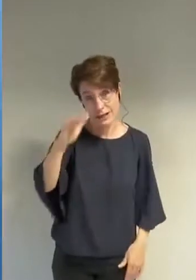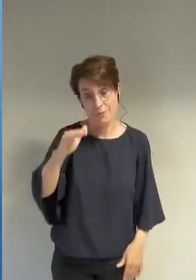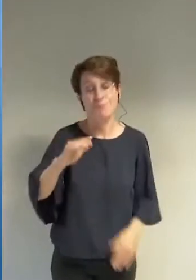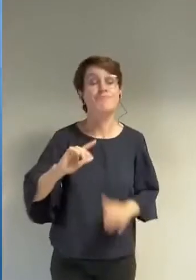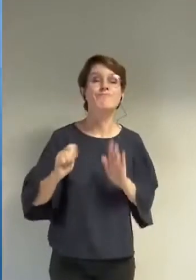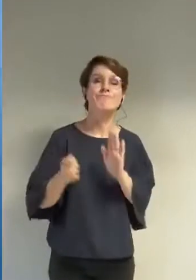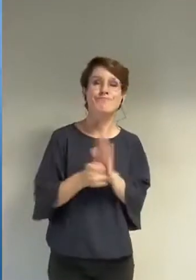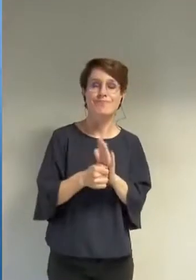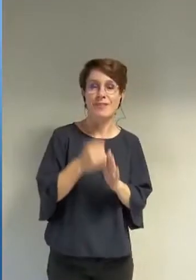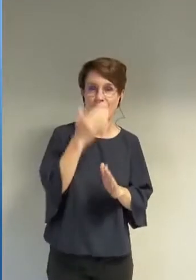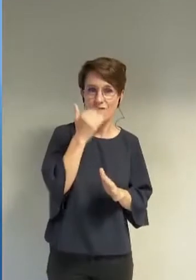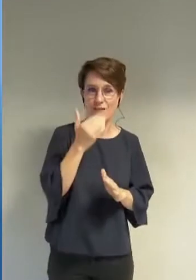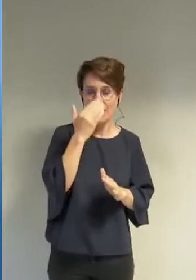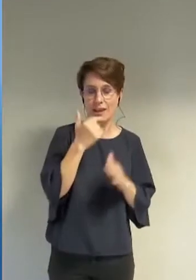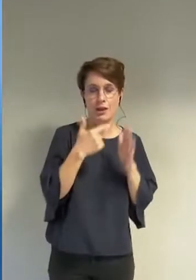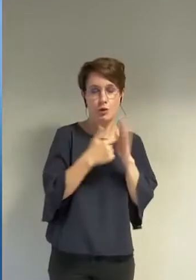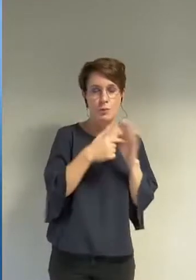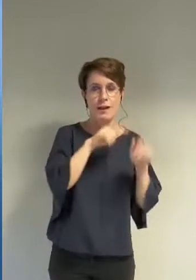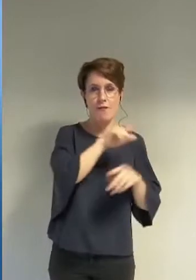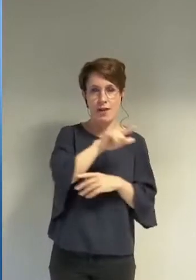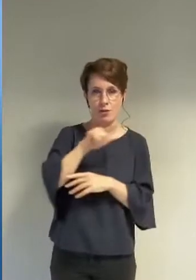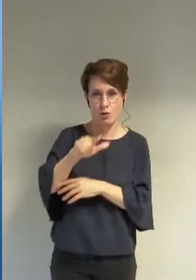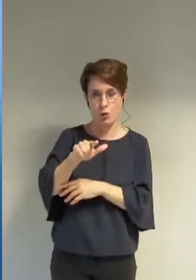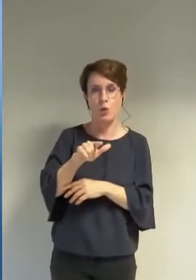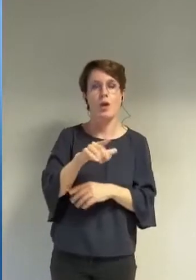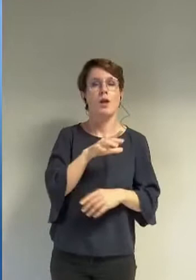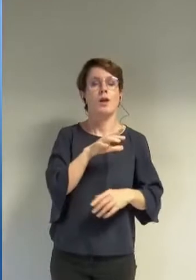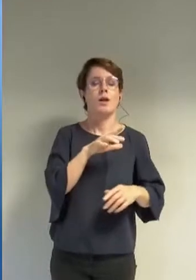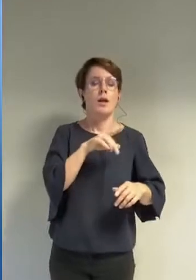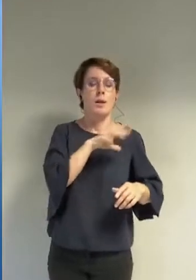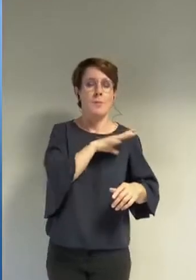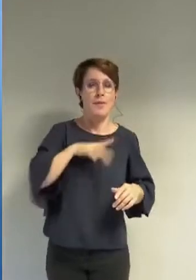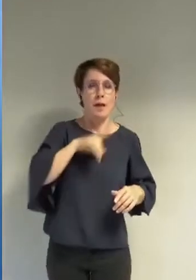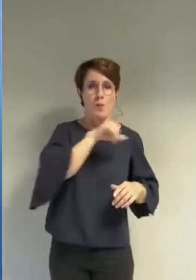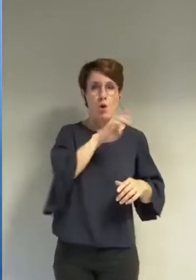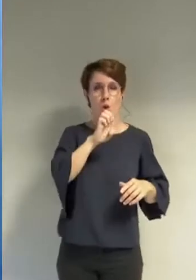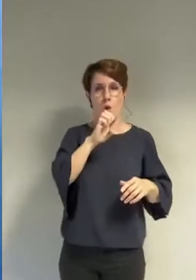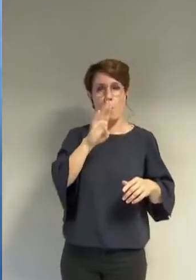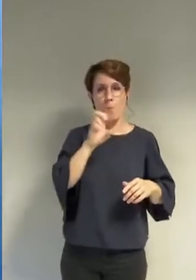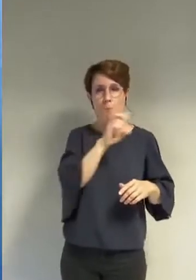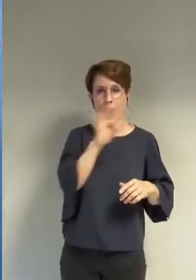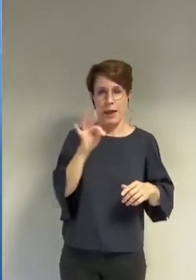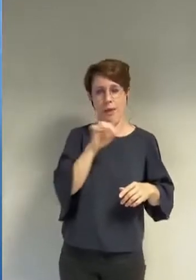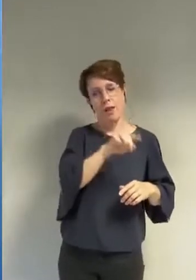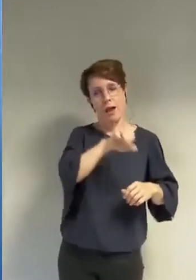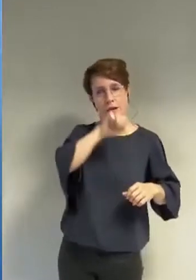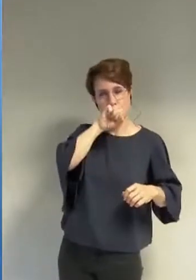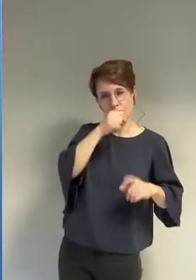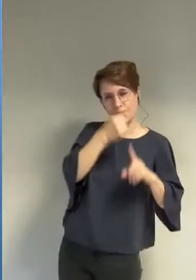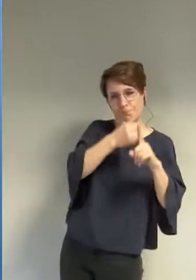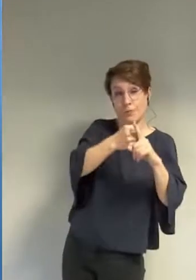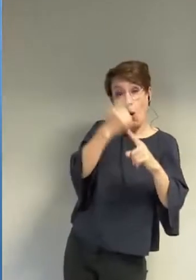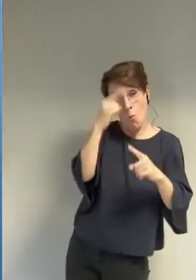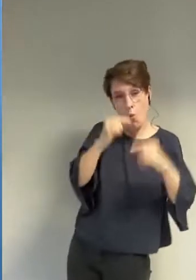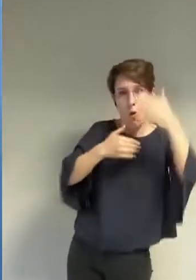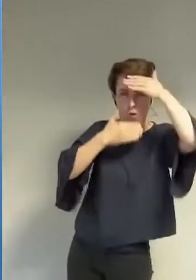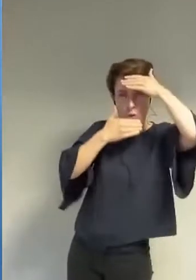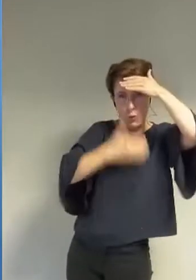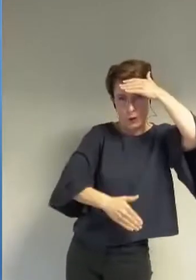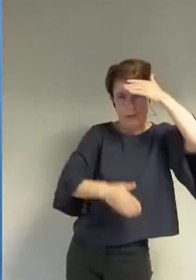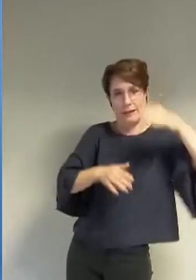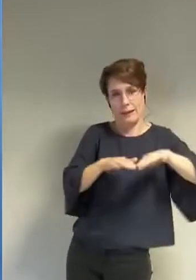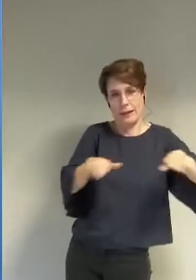2022 Chloé Lebret déléguée à l'égalité de la municipalité de Grenoble partisan du Burkini démissionne